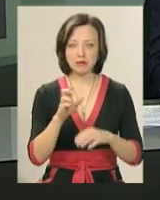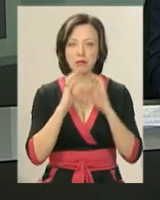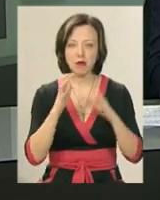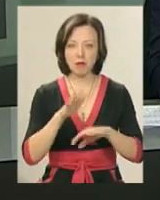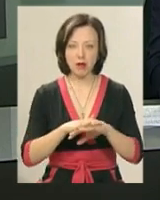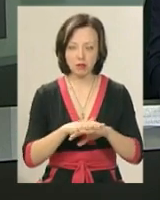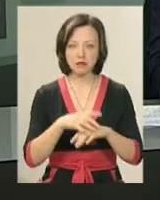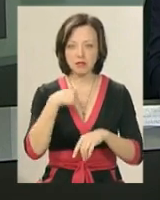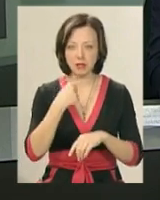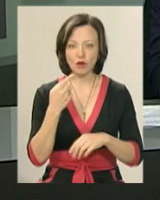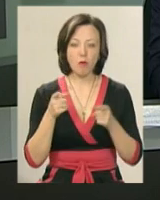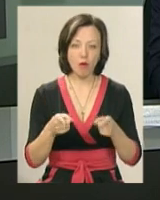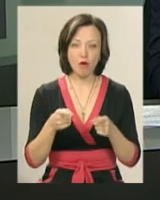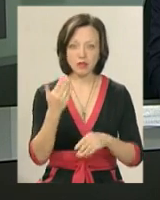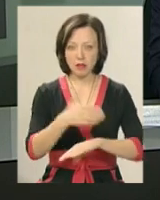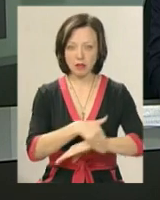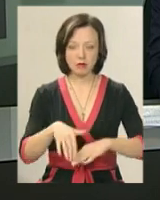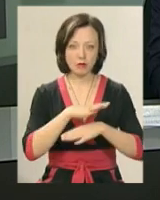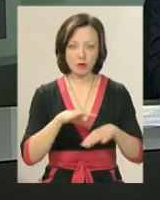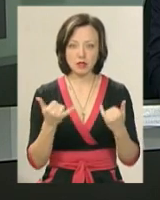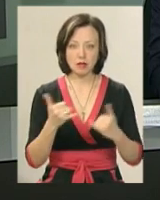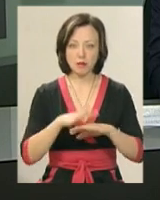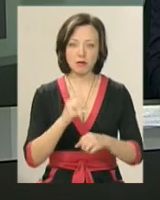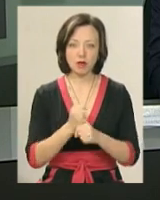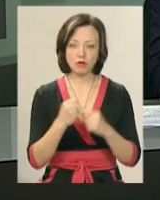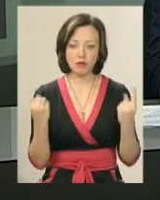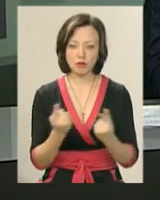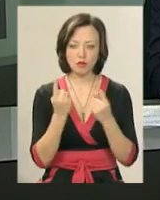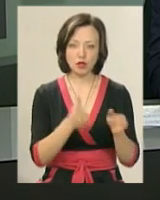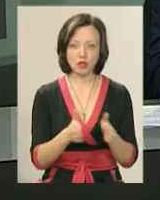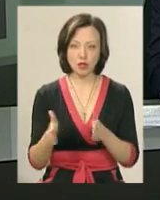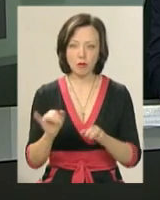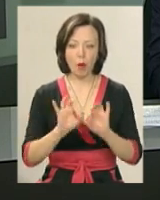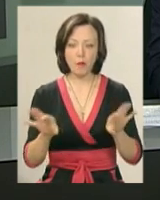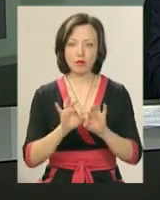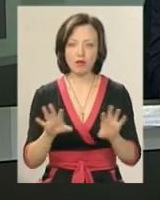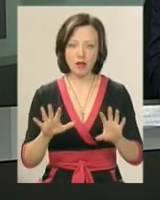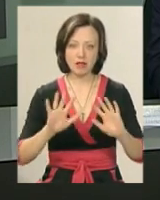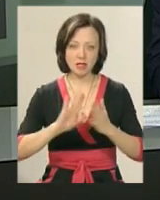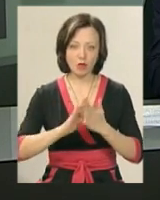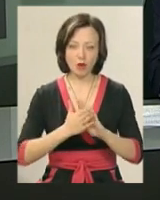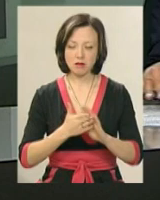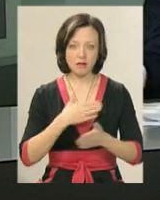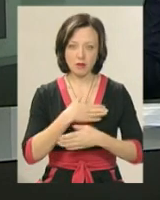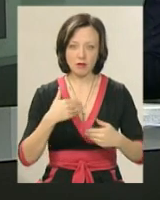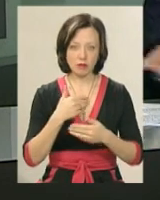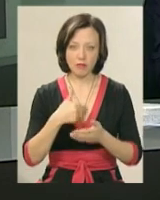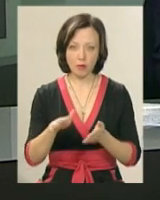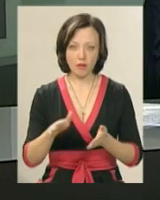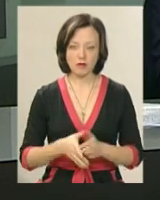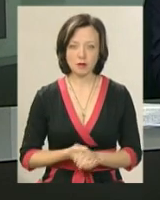жодних погроз на їхню адресу не надходило. Наразі банк працює у штатному режимі та коментувати інцидент на камеру відмовився.